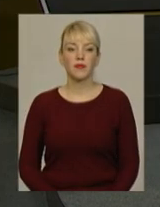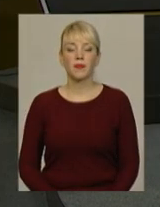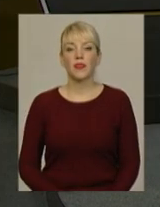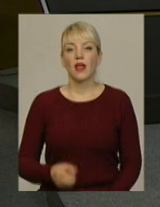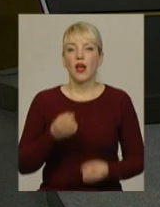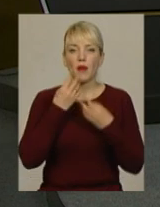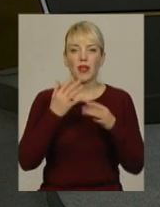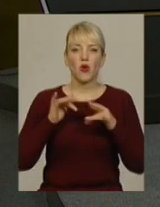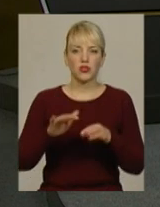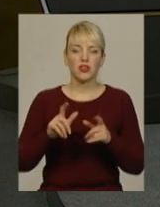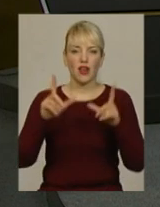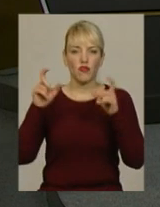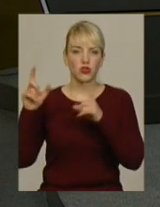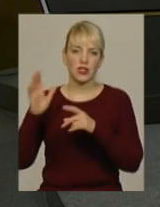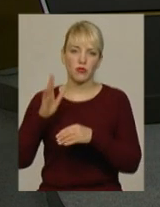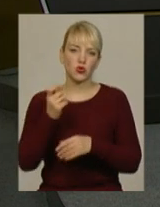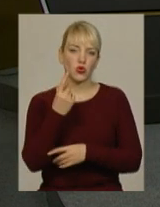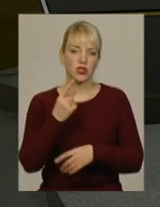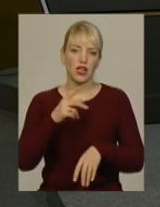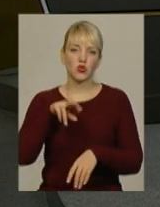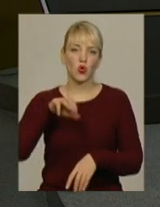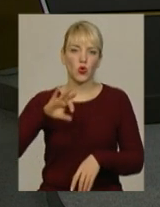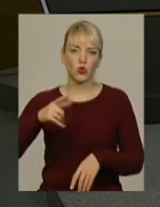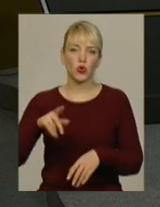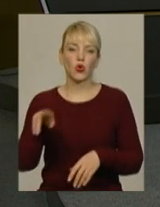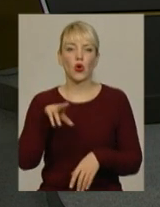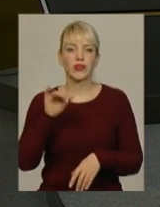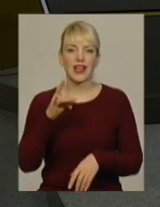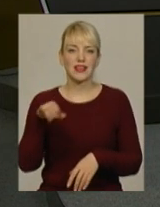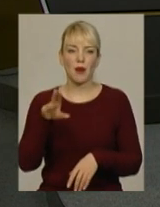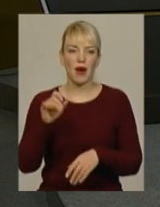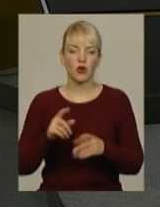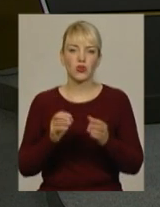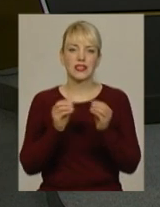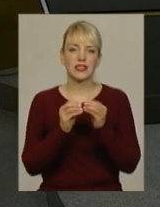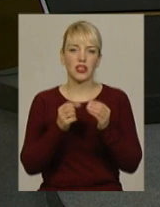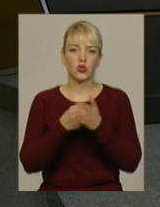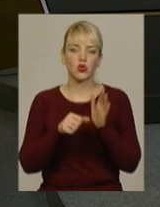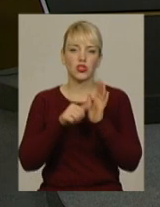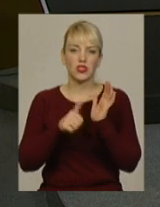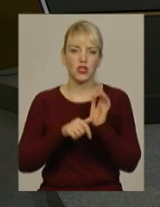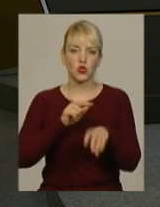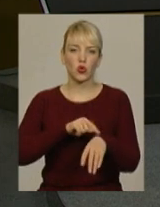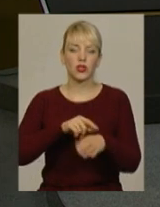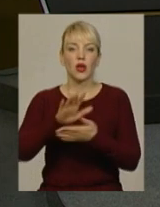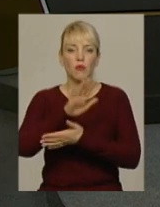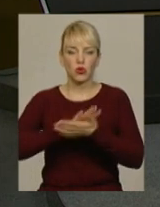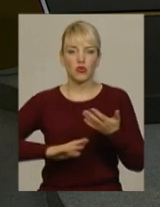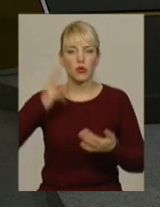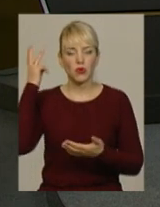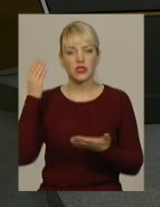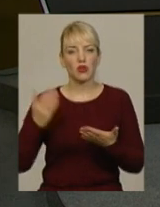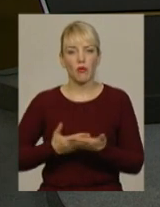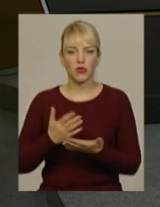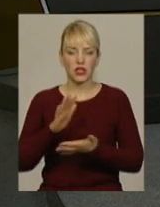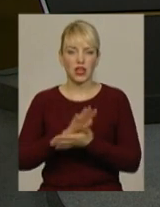Благодійна фотосесія відбудеться 11 лютого у Дендропарку з 10 до 16 години. Ми продовжуємо подлінську